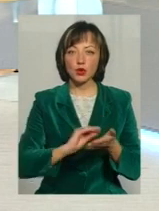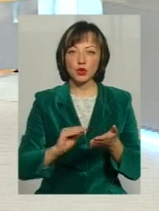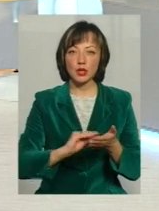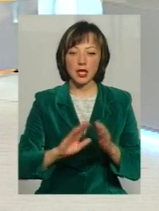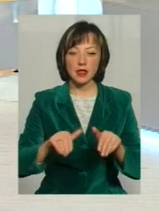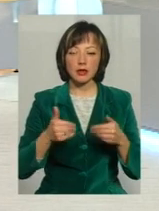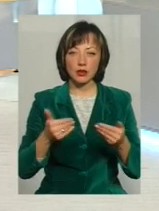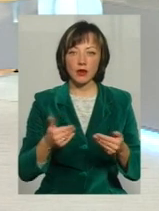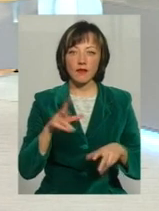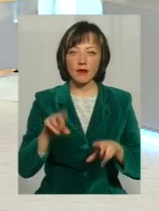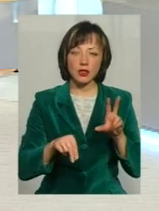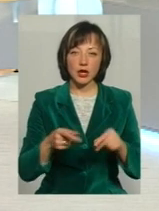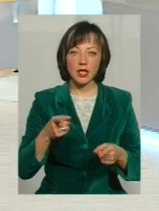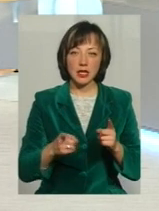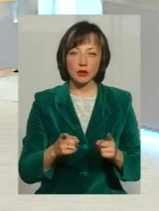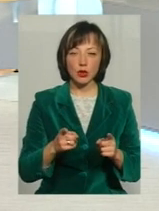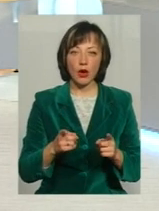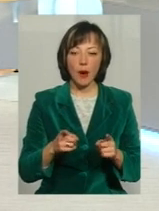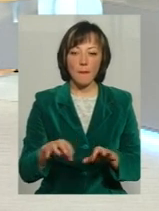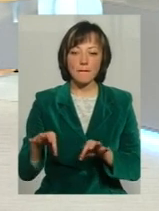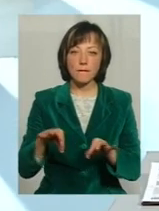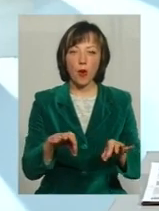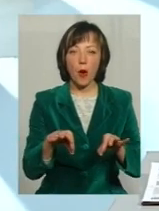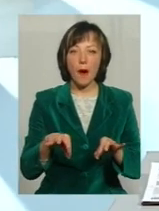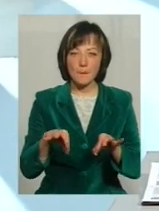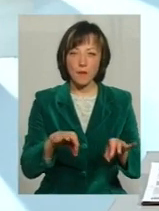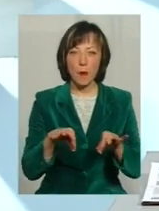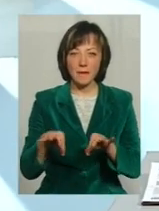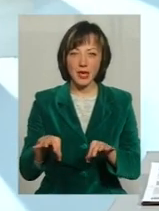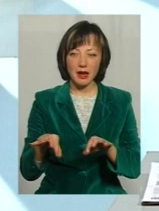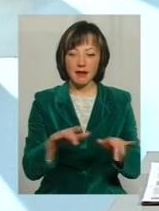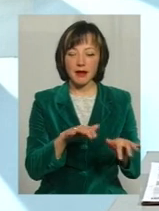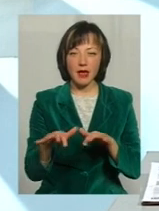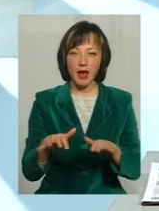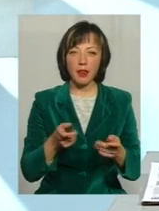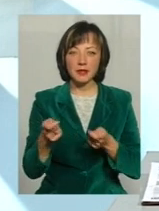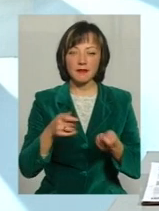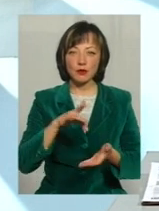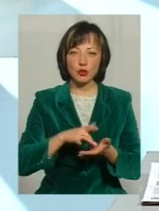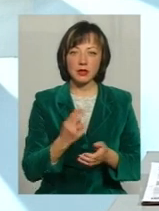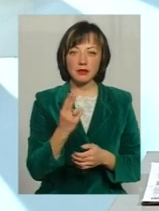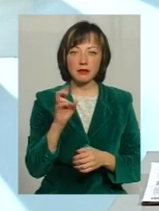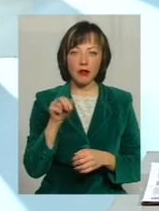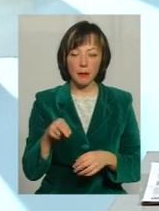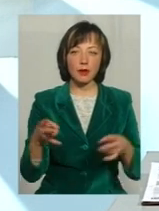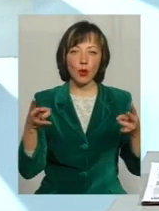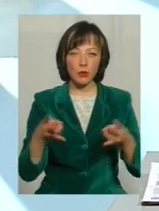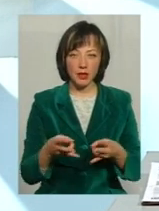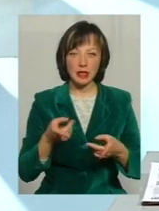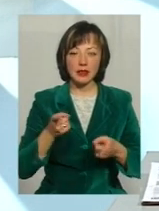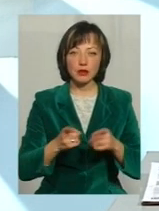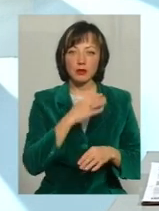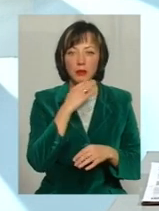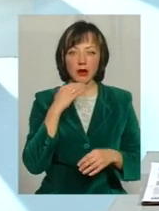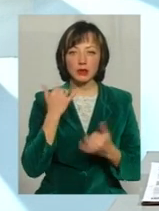ініціативу Ось, як я вважаю, що дійсно мобільні адміністративні пункти, ЦНАПи, вони необхідні Тому що дійсно